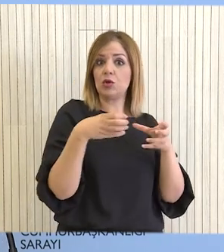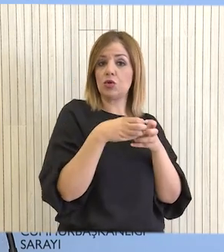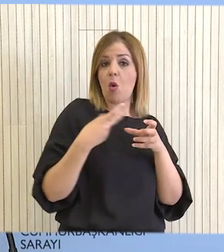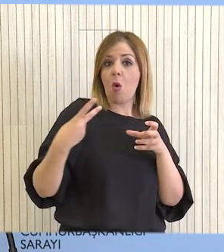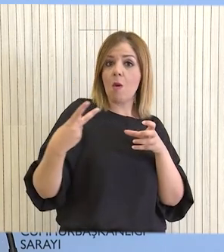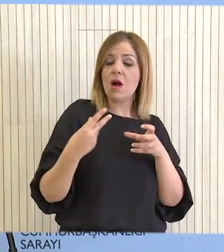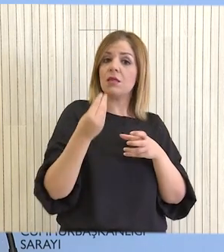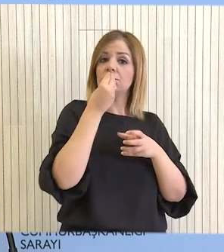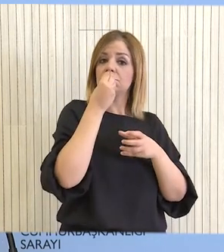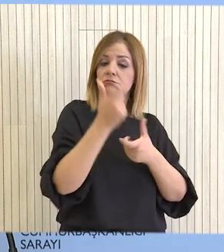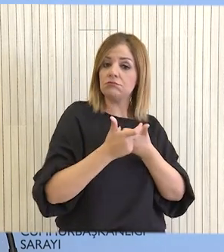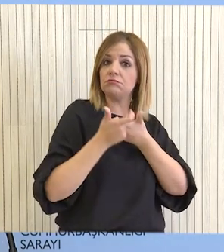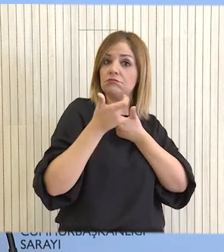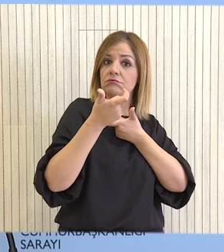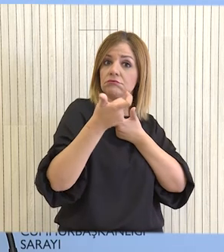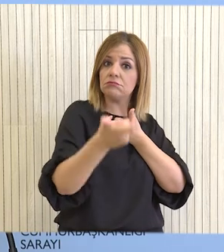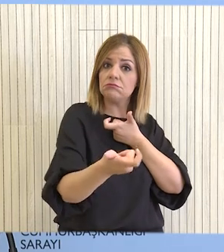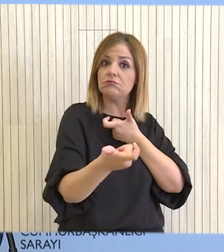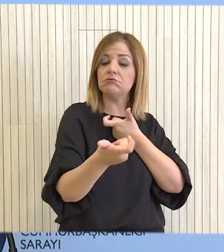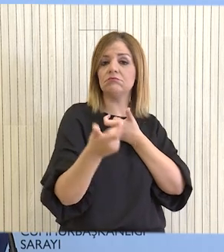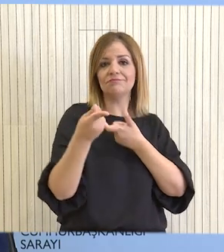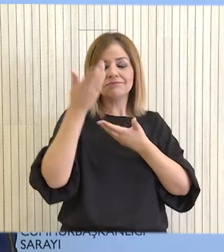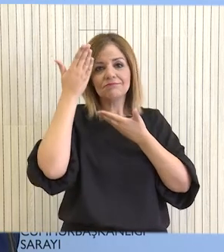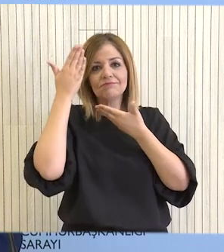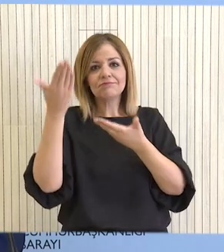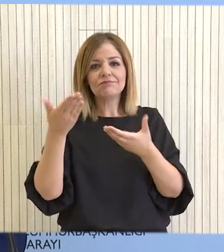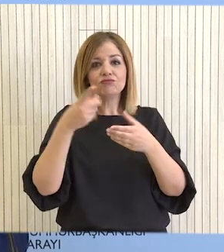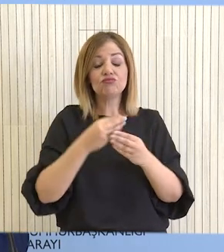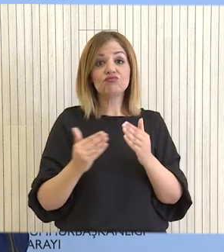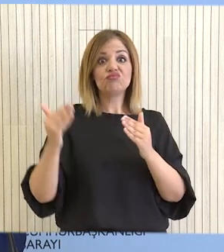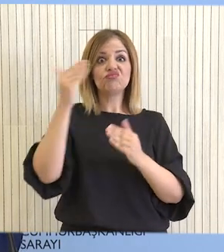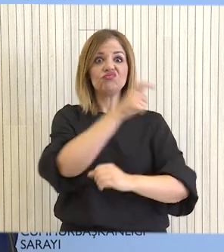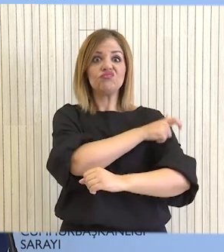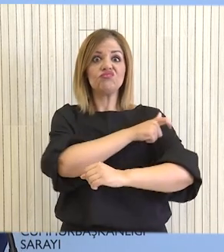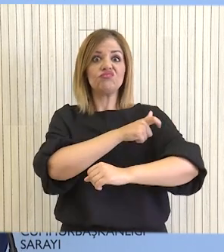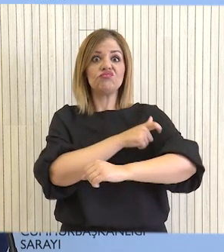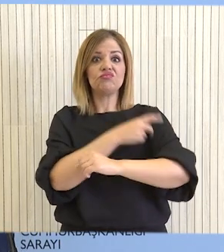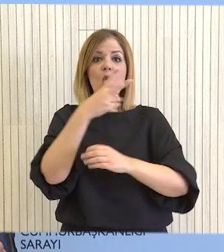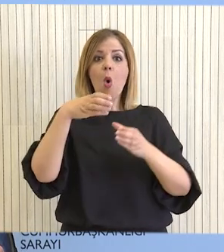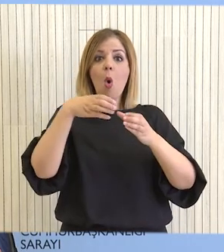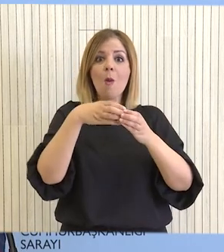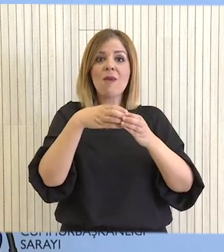θα παρακαθίσουν σε επίσημο γεύμα που θα παραθέσει προς τιμή τους ο Μεγάλος Μαΐστρος Πρωτού Αναχωρήσου.